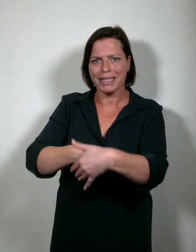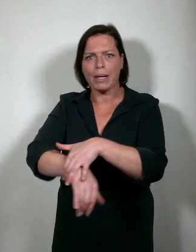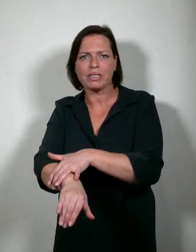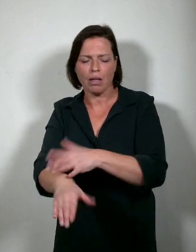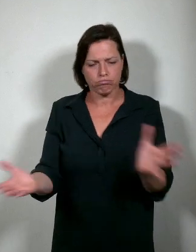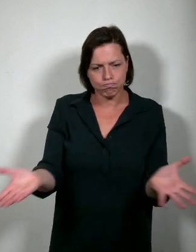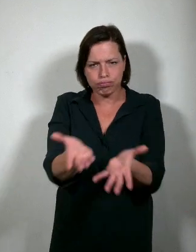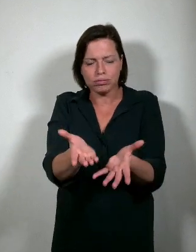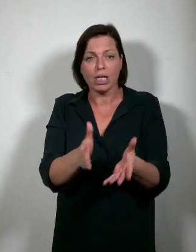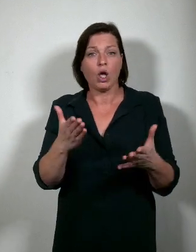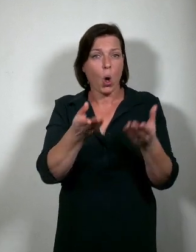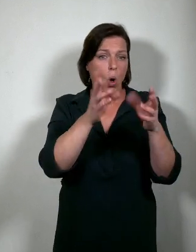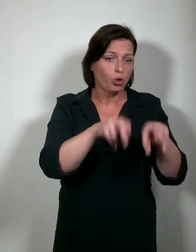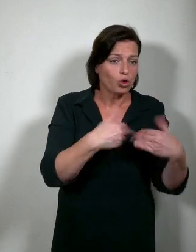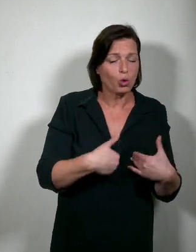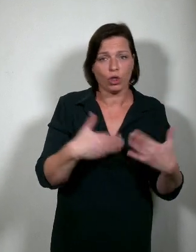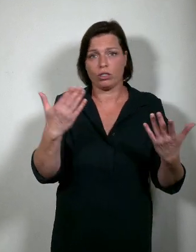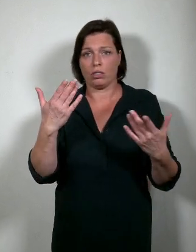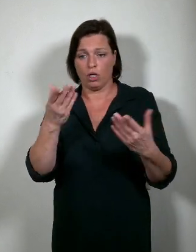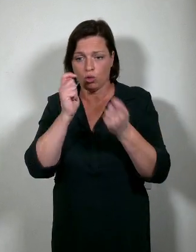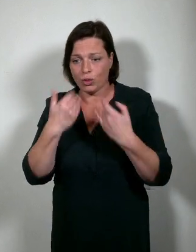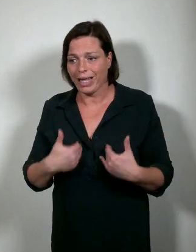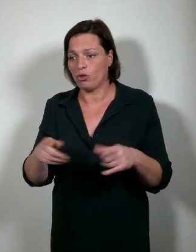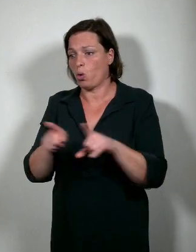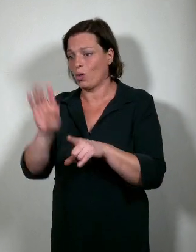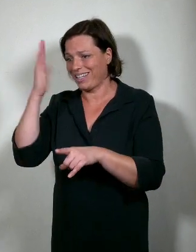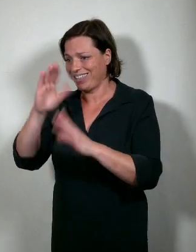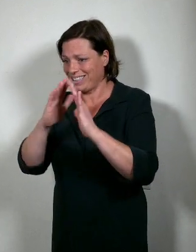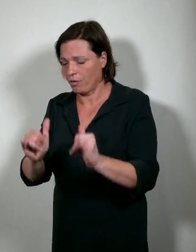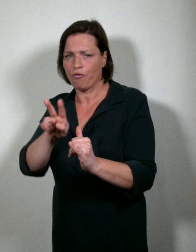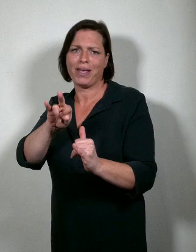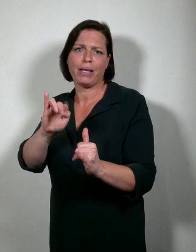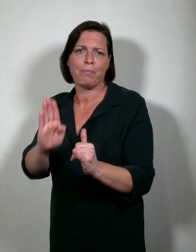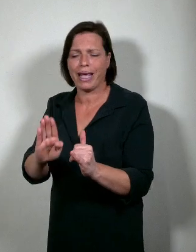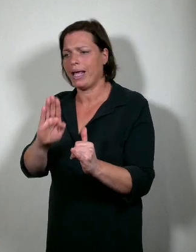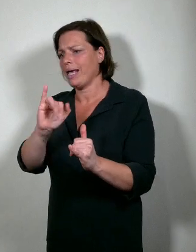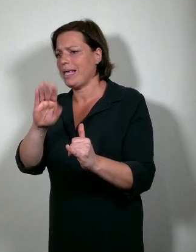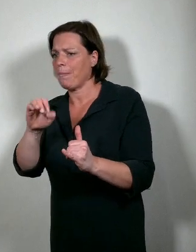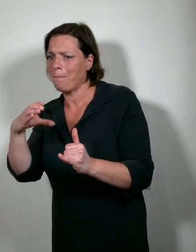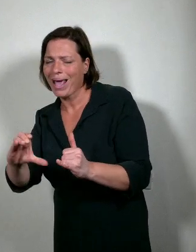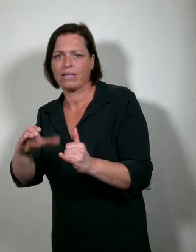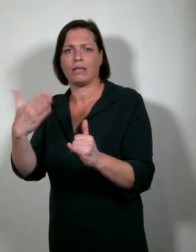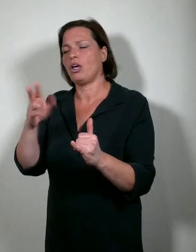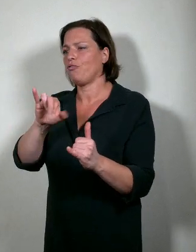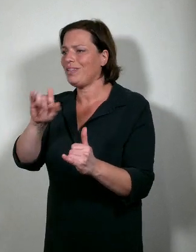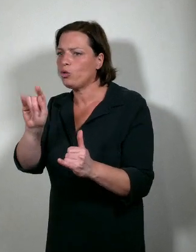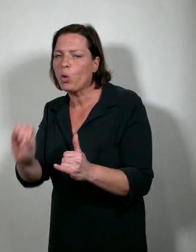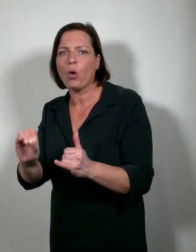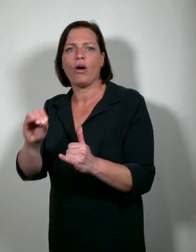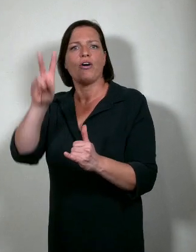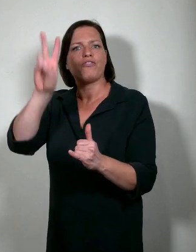onderzoekers en studenten als bedrijven en kennisinstellingen, zoals VIB, IMEC, Vito, Flanders, Smeek,